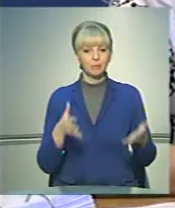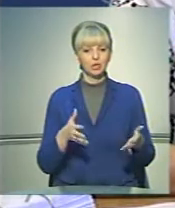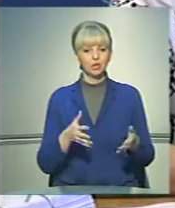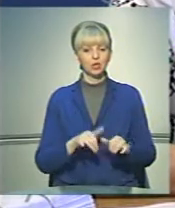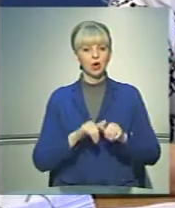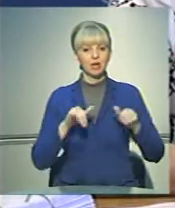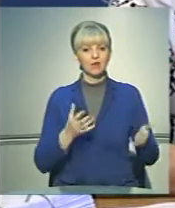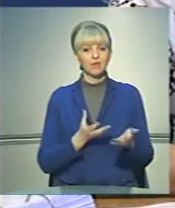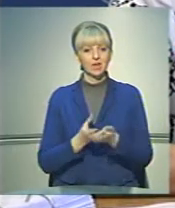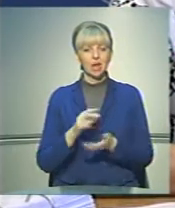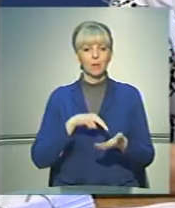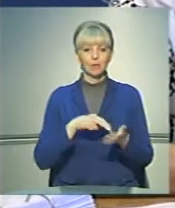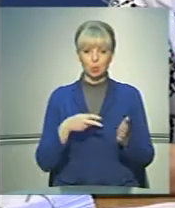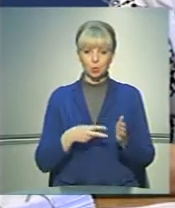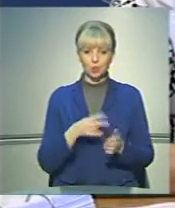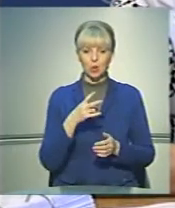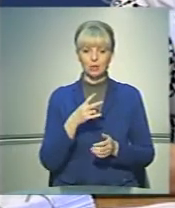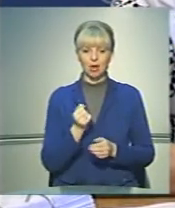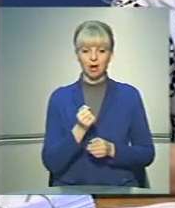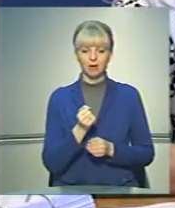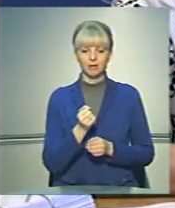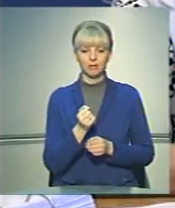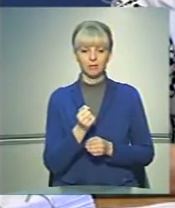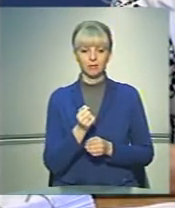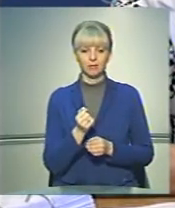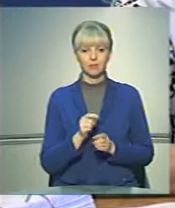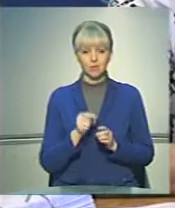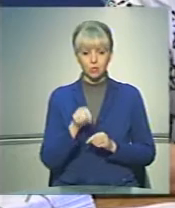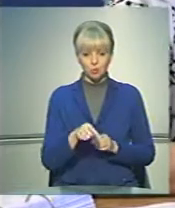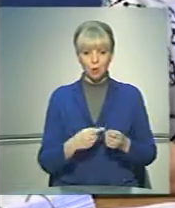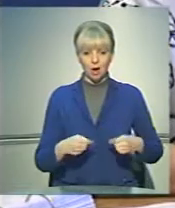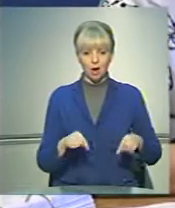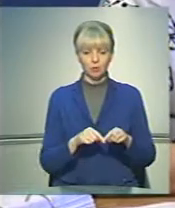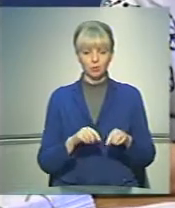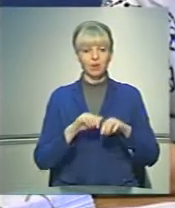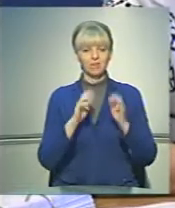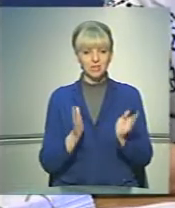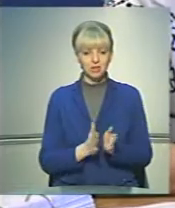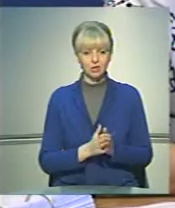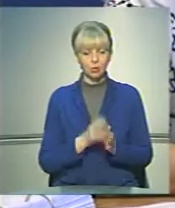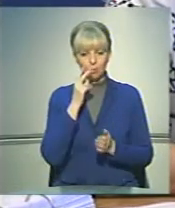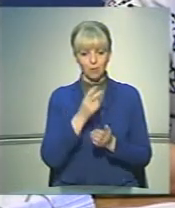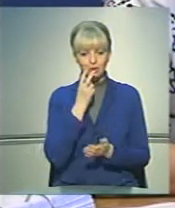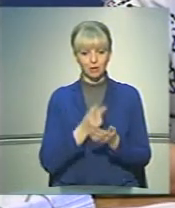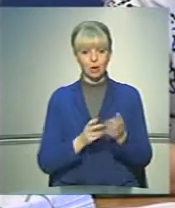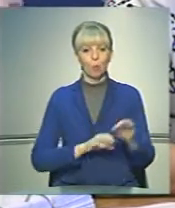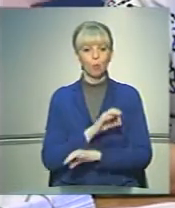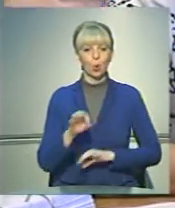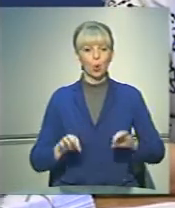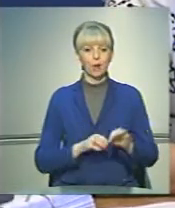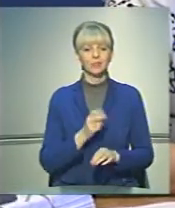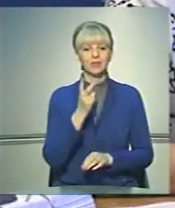ріст видатків планувався саме на цю галузь. В цілому передбачено в проєкті